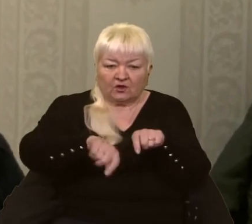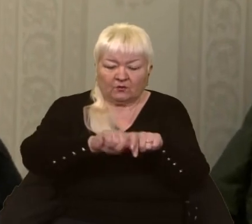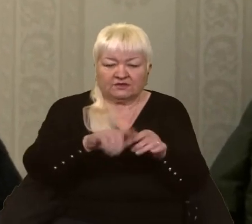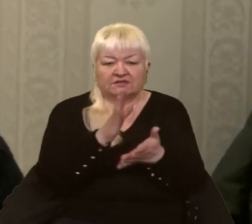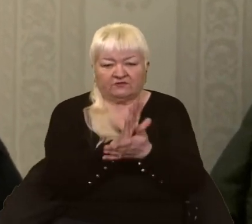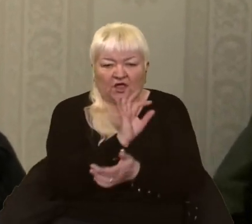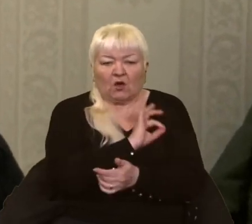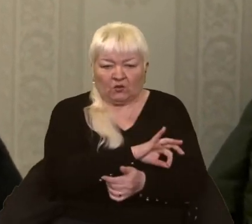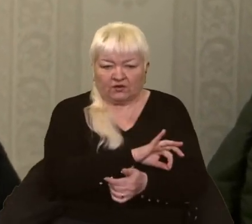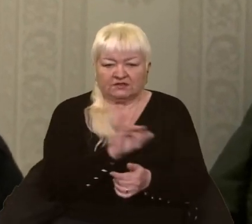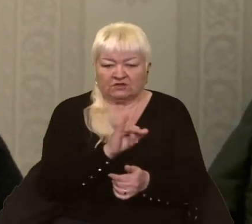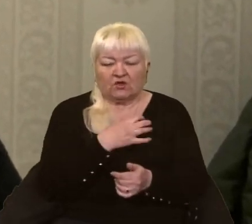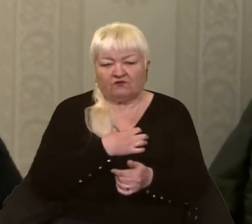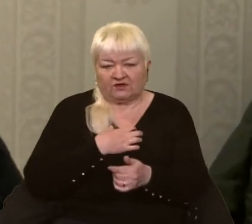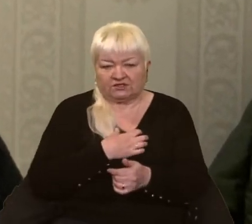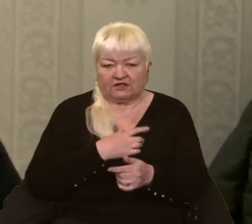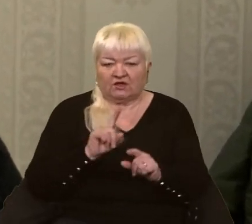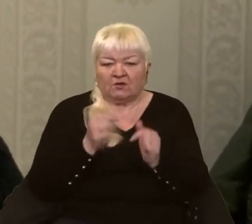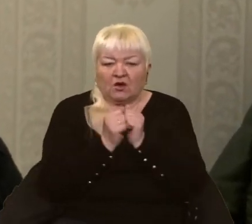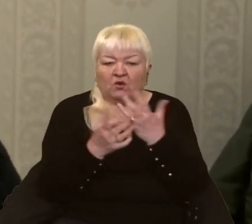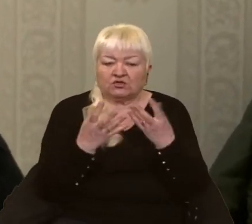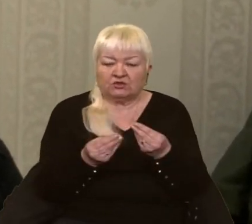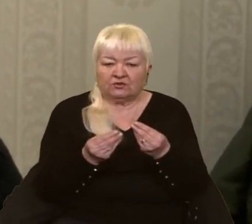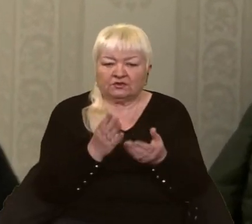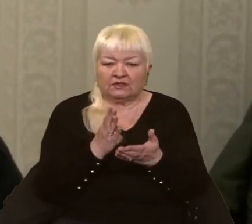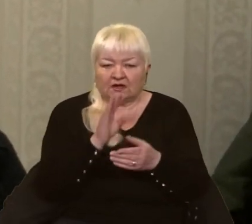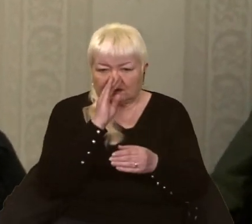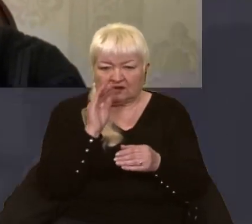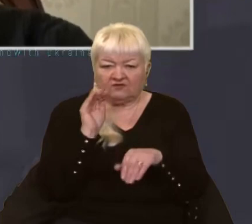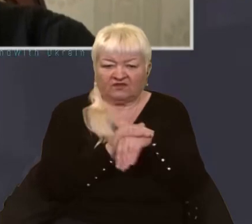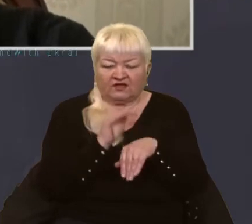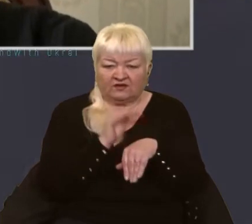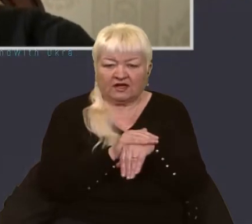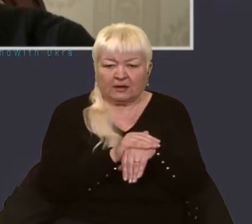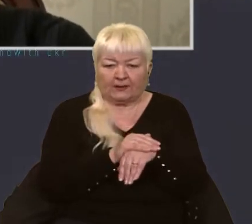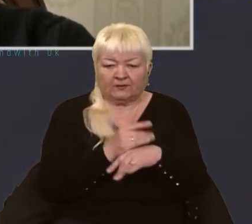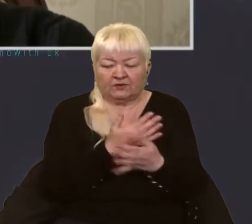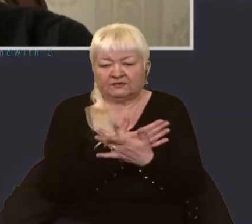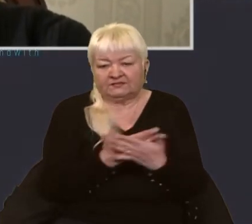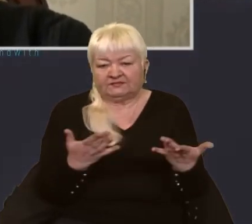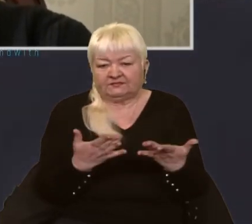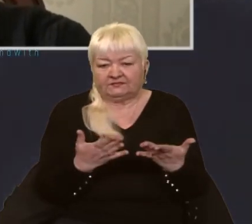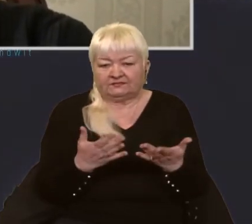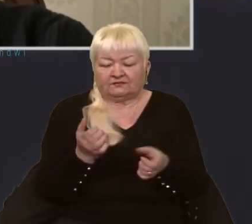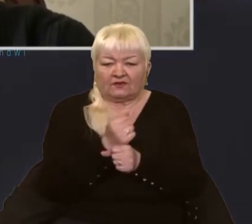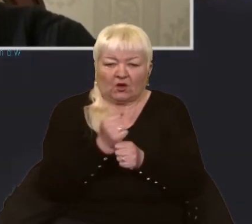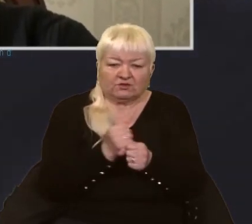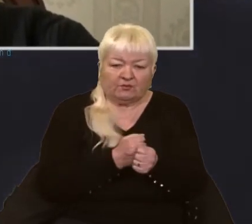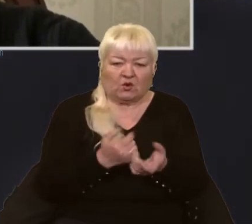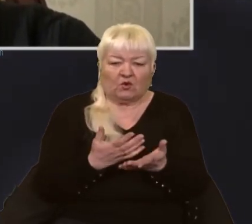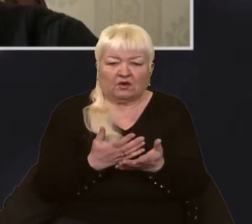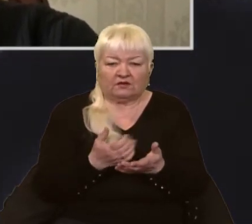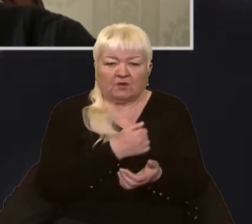корисною і важливою, тому що кожного дня ми виявляємо десятки зразків чи то озброєнь, чи то